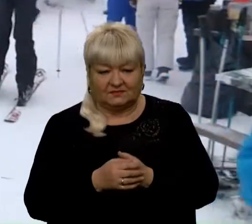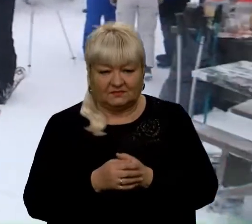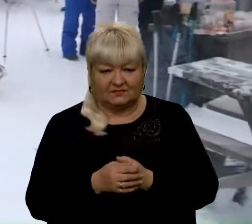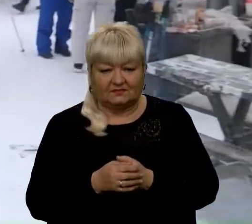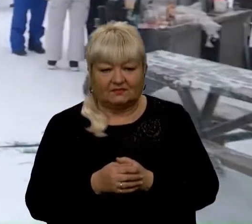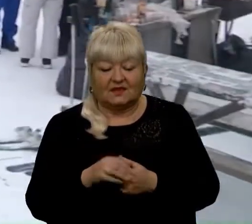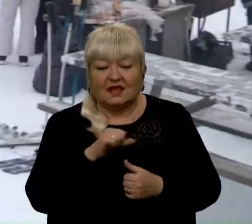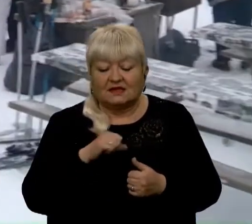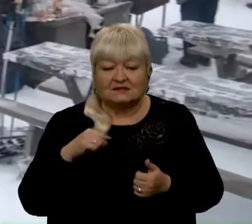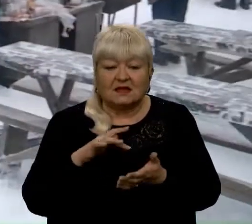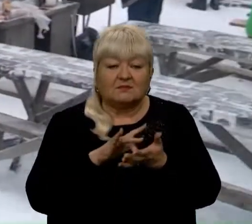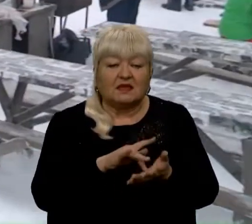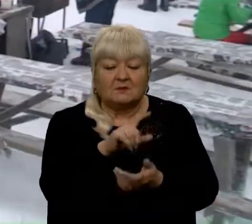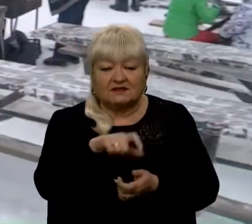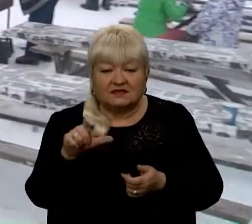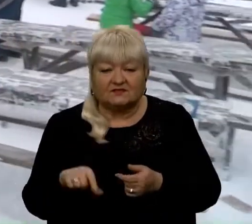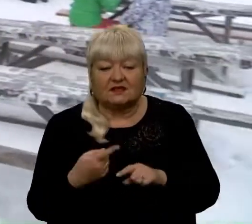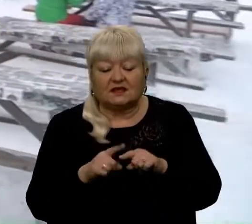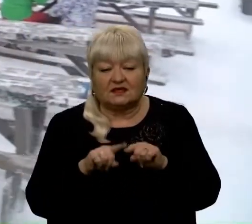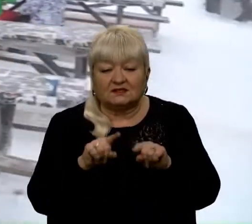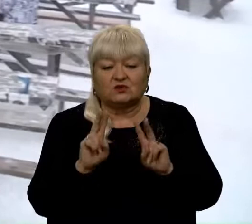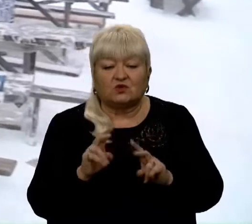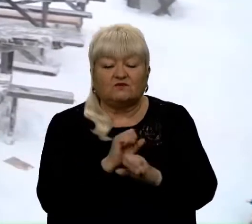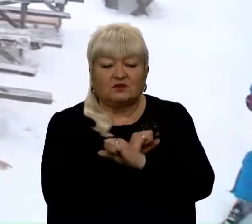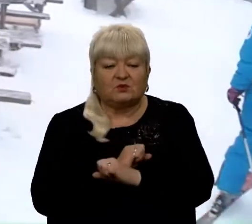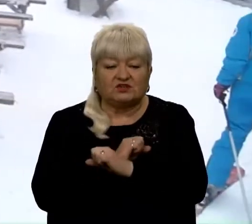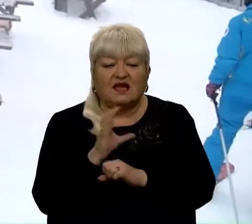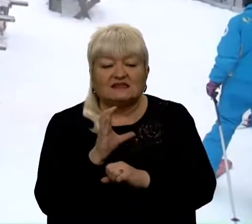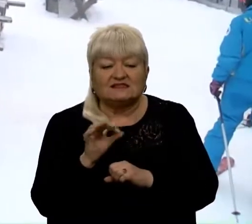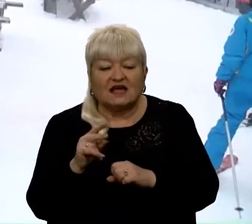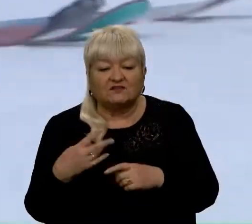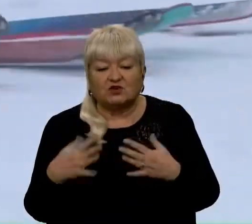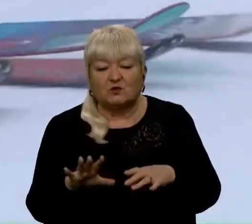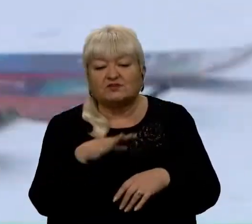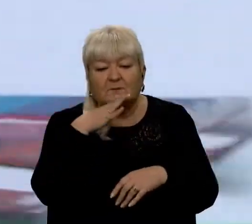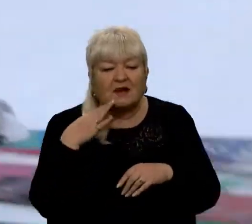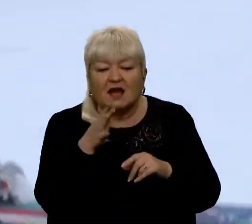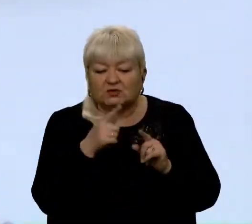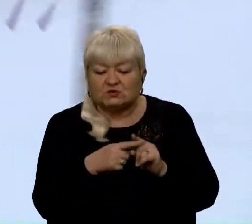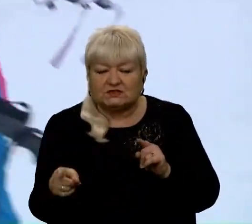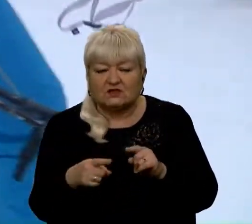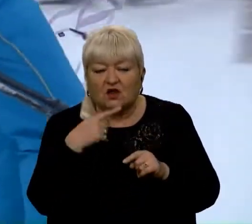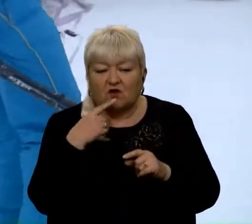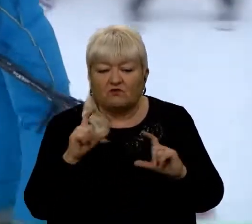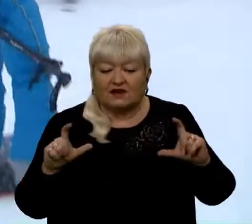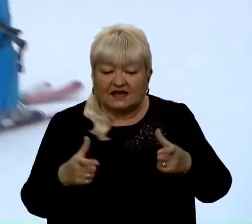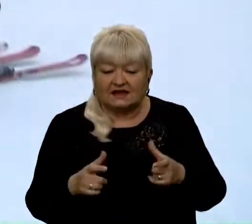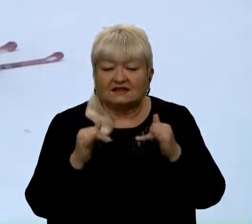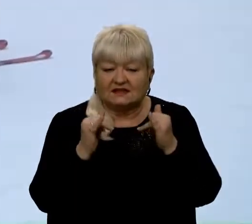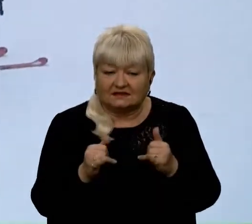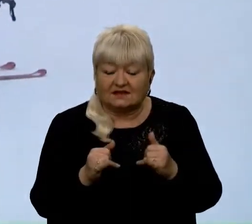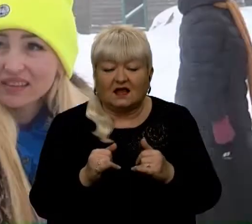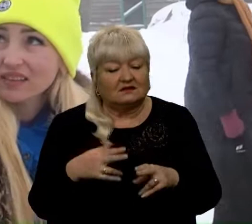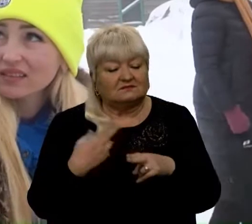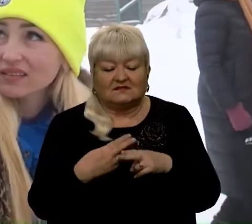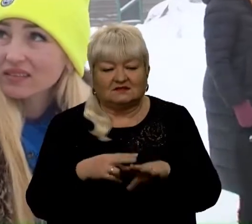Самі ж мандрівники, здебільшого ті, хто відпочиває в Славському, вже не перший зимовий сезон. Кажуть, карантин для шанувальників лиж і сноубордів не